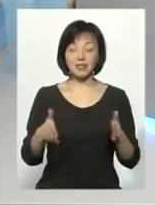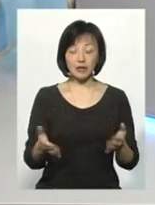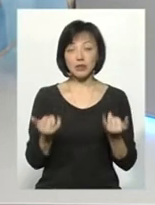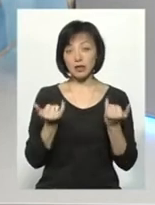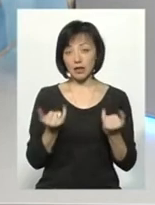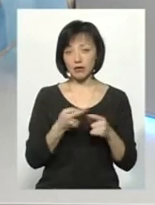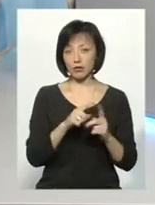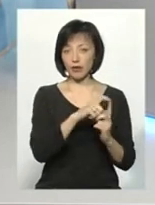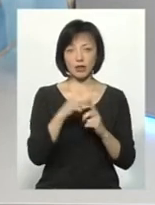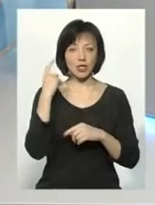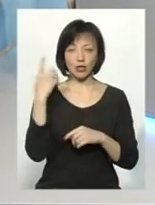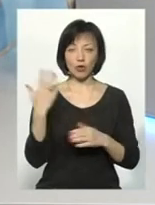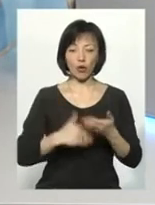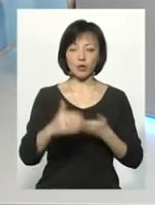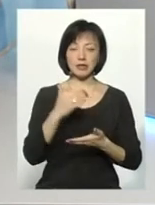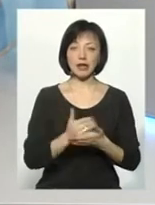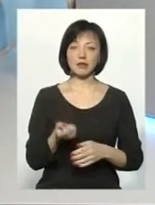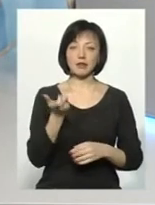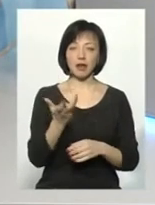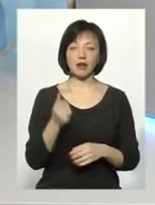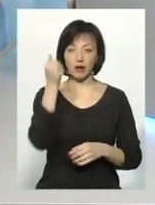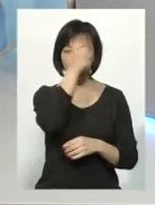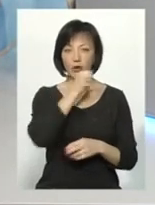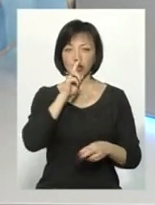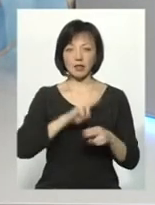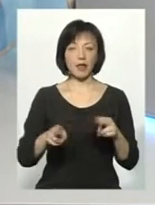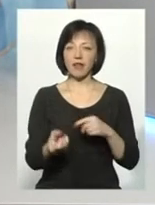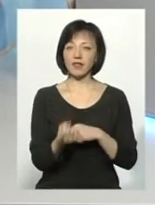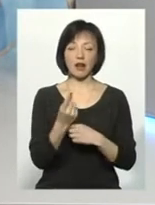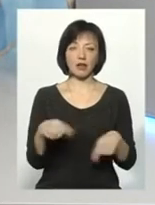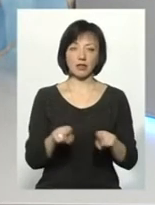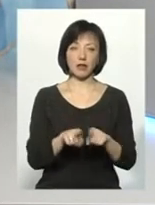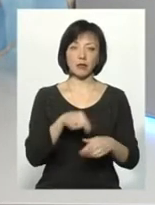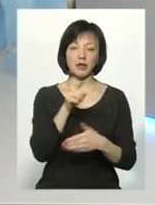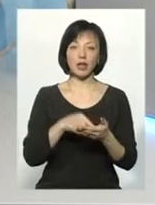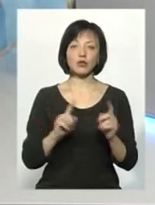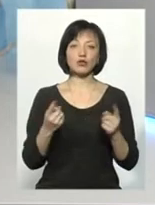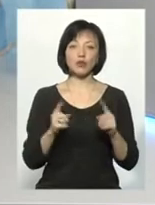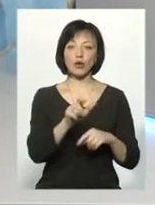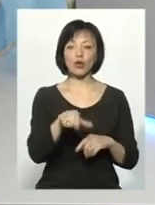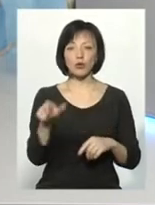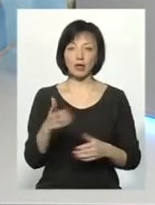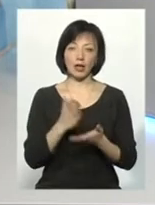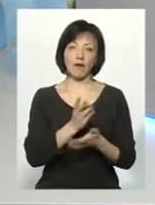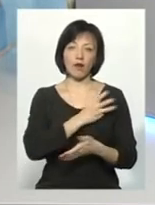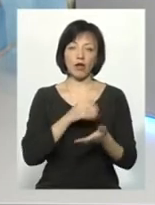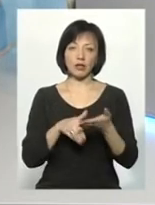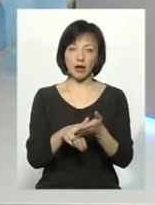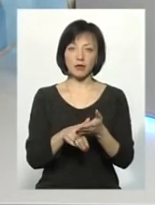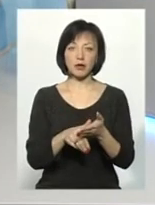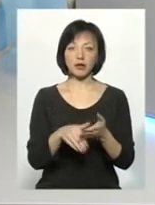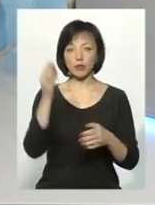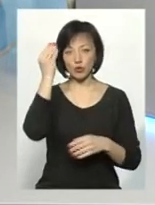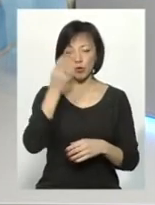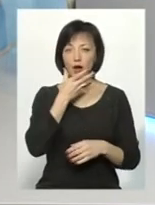зараз я цю фразу не чую. Останніх декілька років вона зникла. Не визникає таких питань, чому люди є волонтерами. на мою